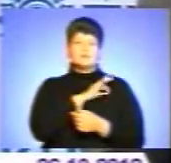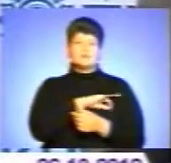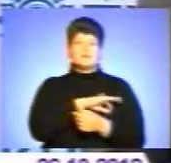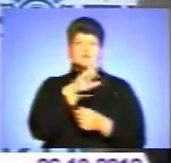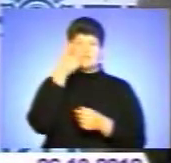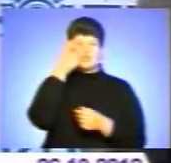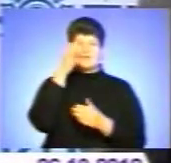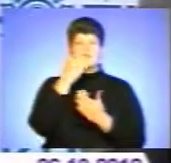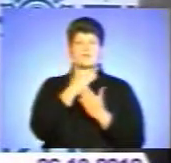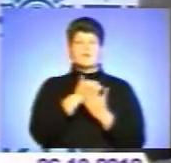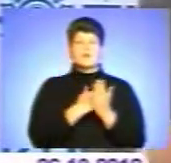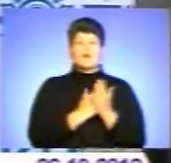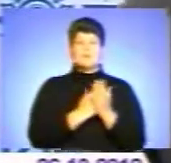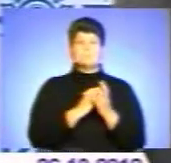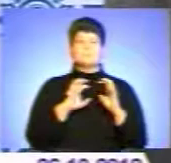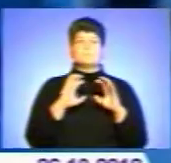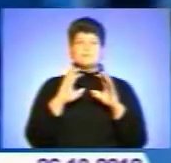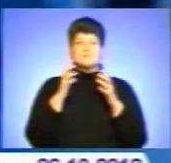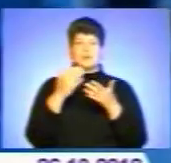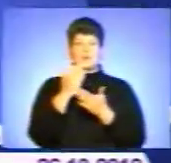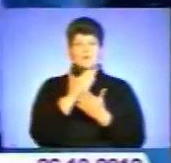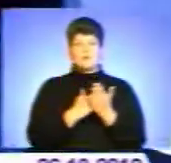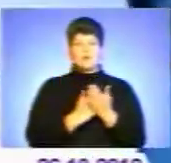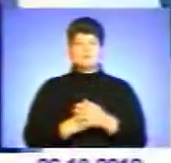державні програми, і міжнародні програми.